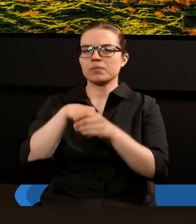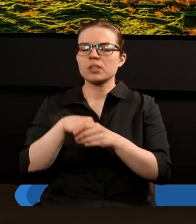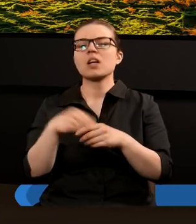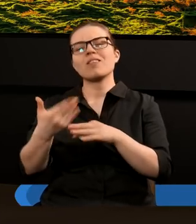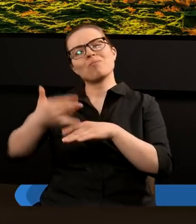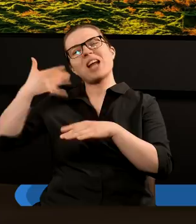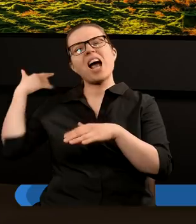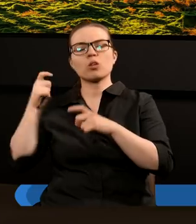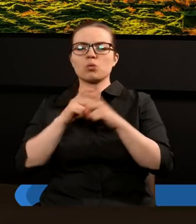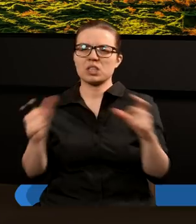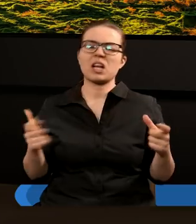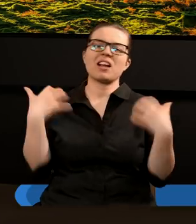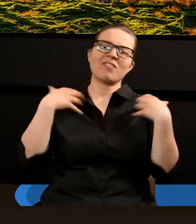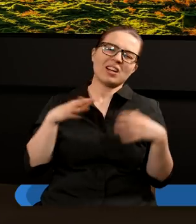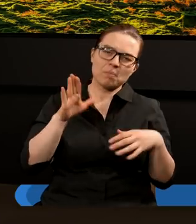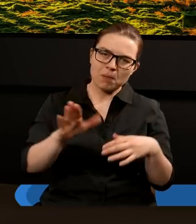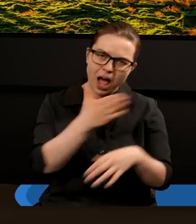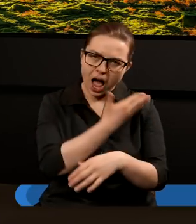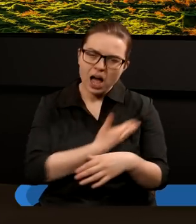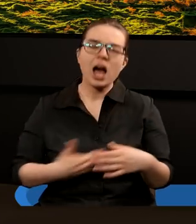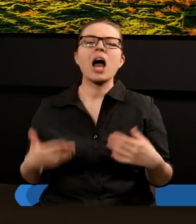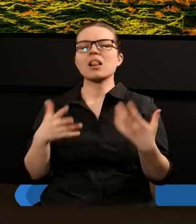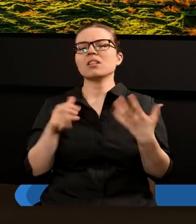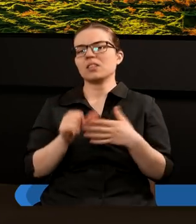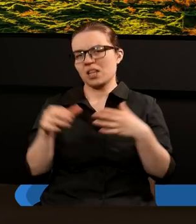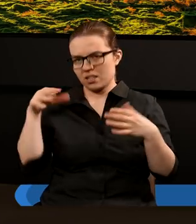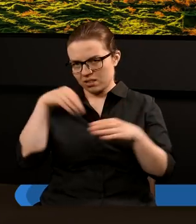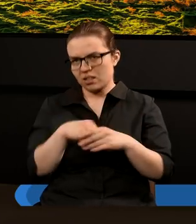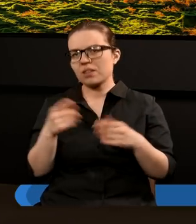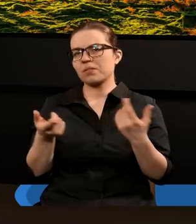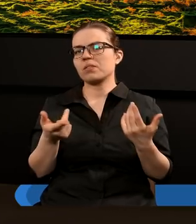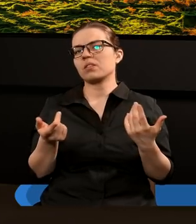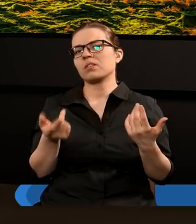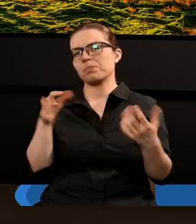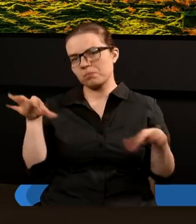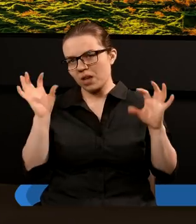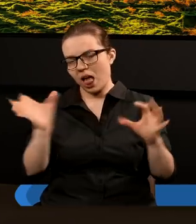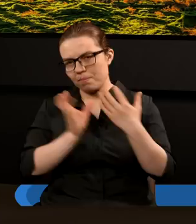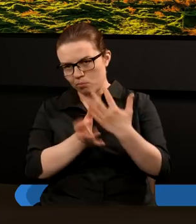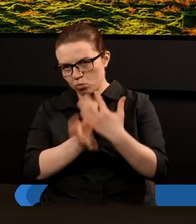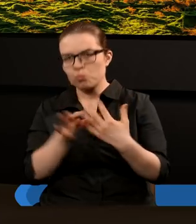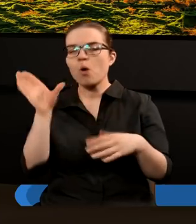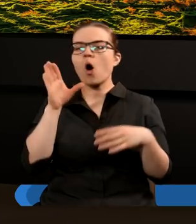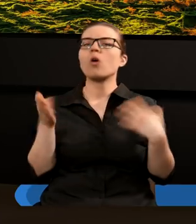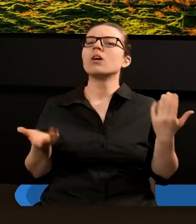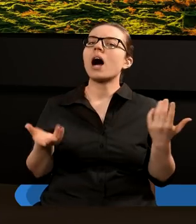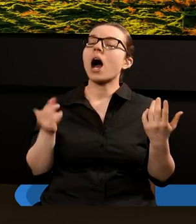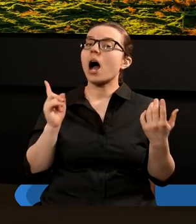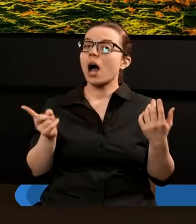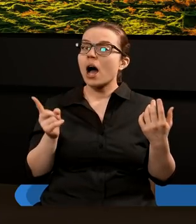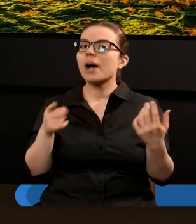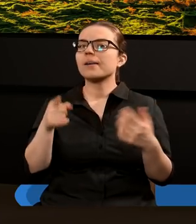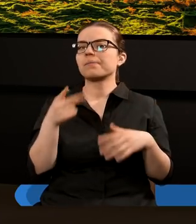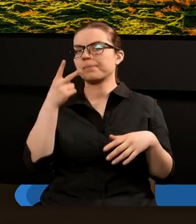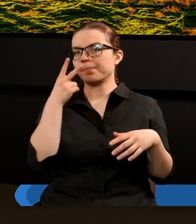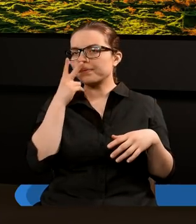przeszłym, że zwierzę otrzymało ranę, że zwierzę wyszło z ziemi, że pierwsza bestia bluźniła Bogu. Natomiast mniej więcej